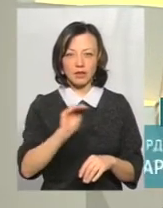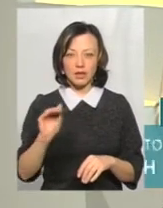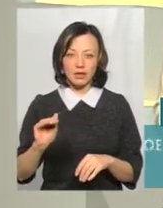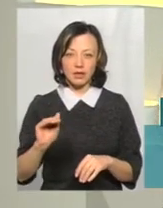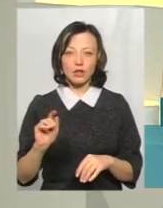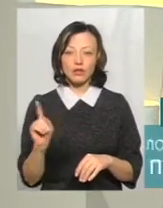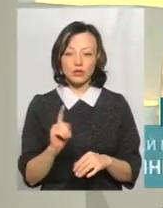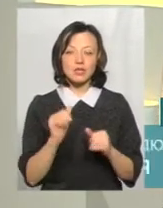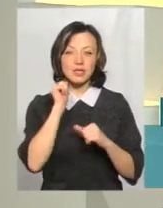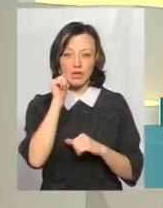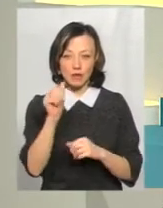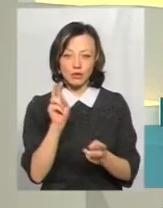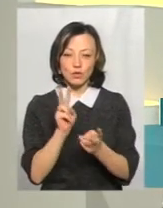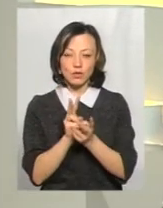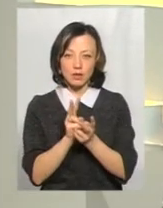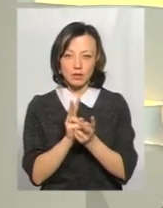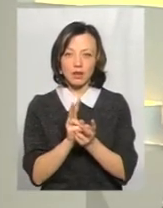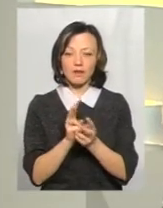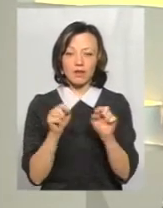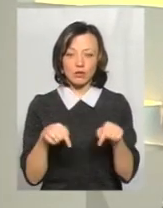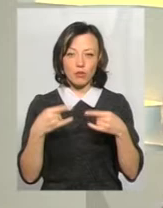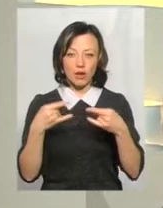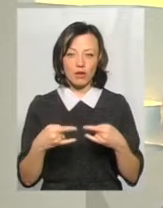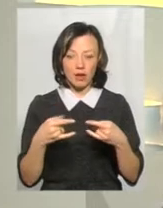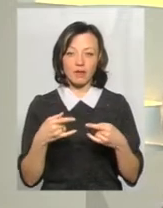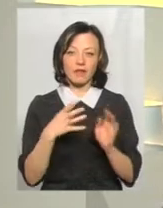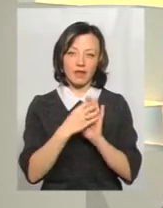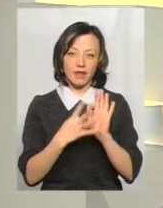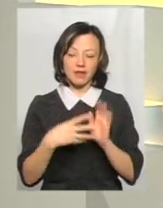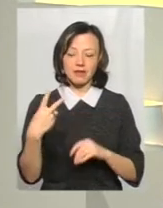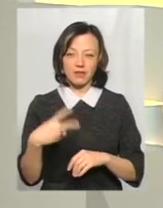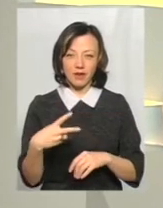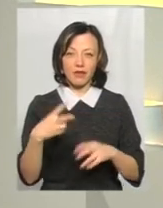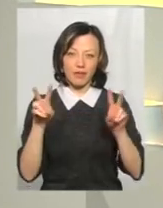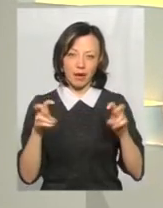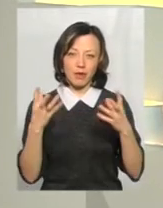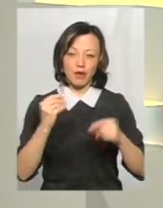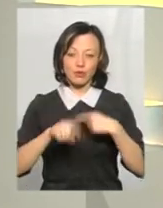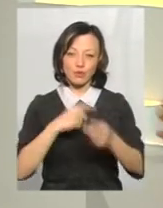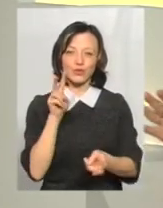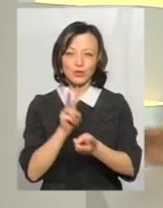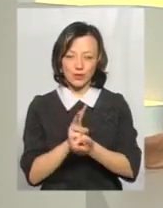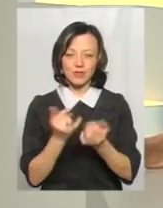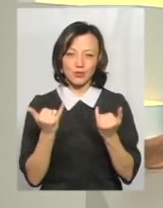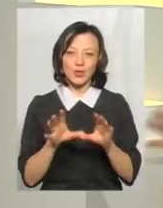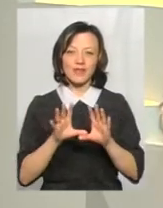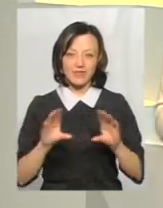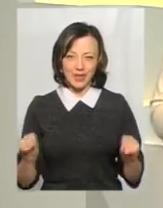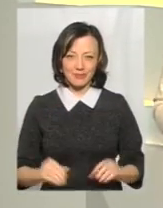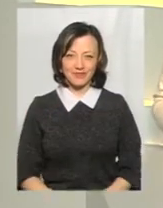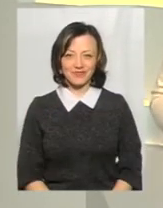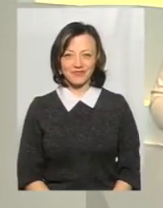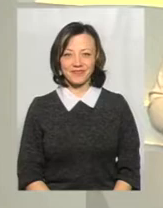що вже завтра ми зустрінемося на цьому ж каналі у 19.20 у темі дня, тож до наступної зустрічі. На сьогодні все.